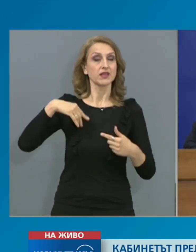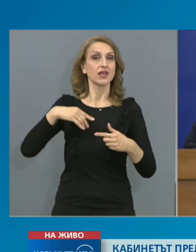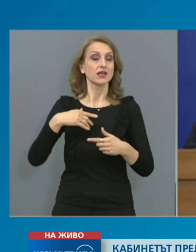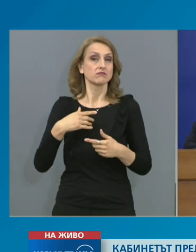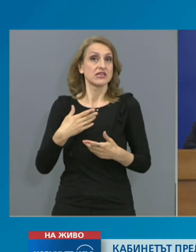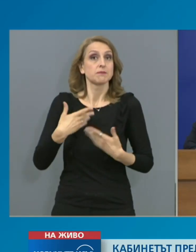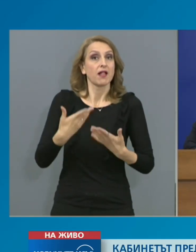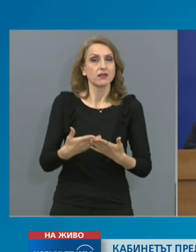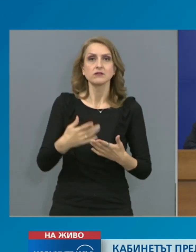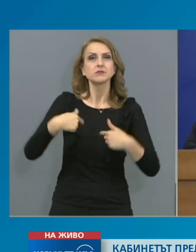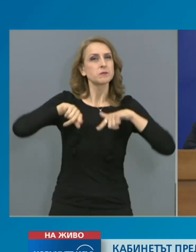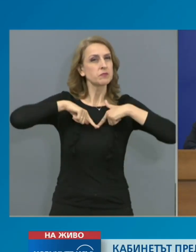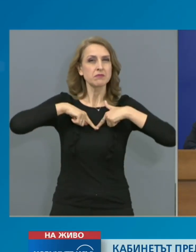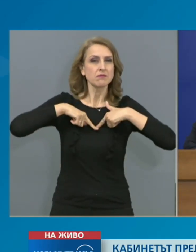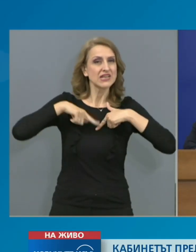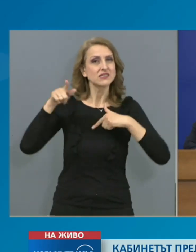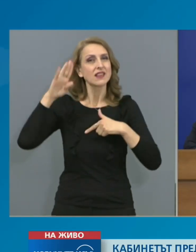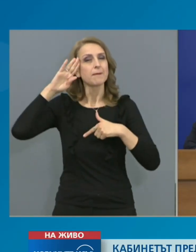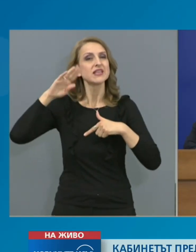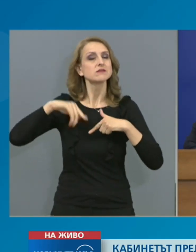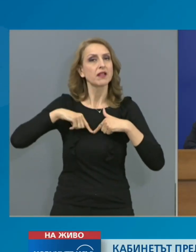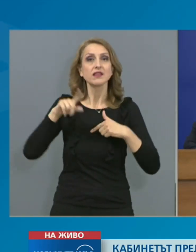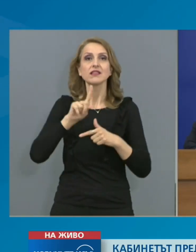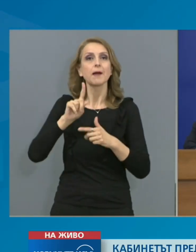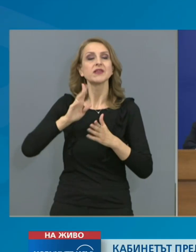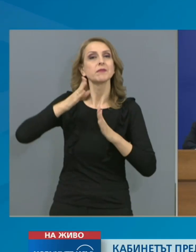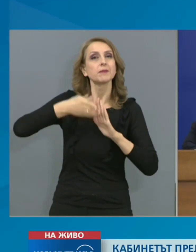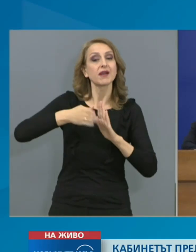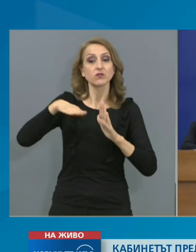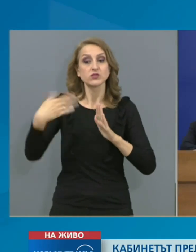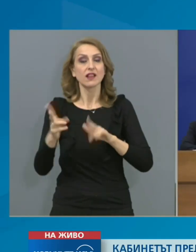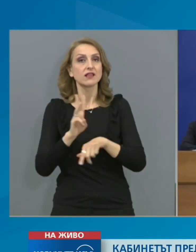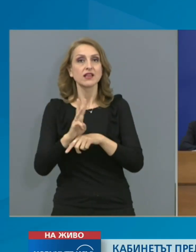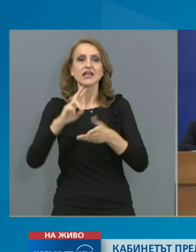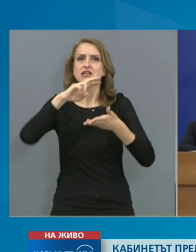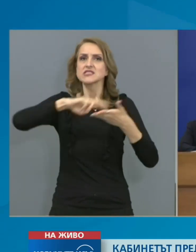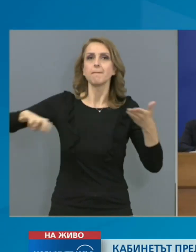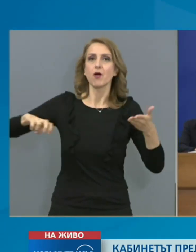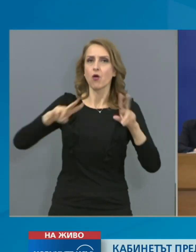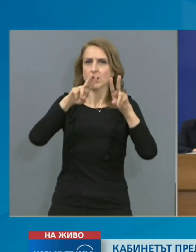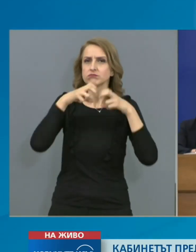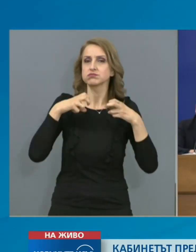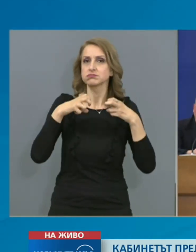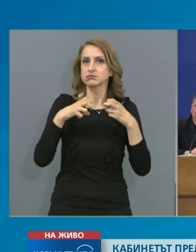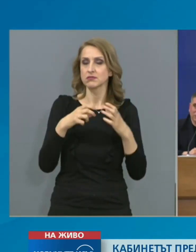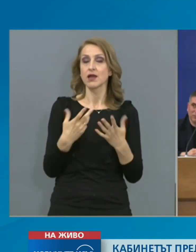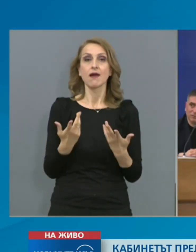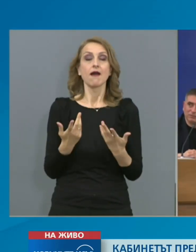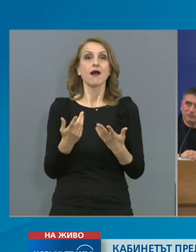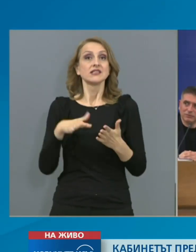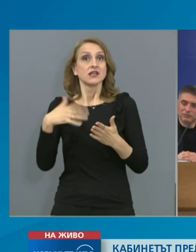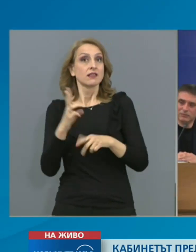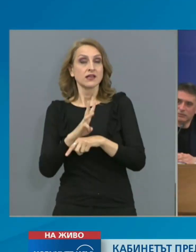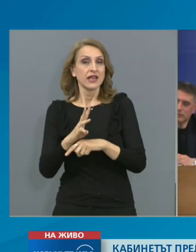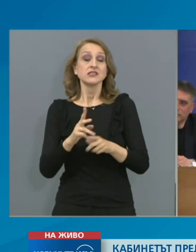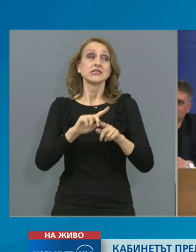13-ти няма да имат право да налагат запорите, не ми стана ясно. И може би господина Наня,